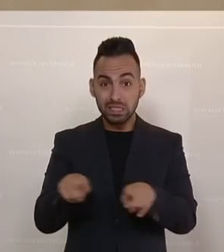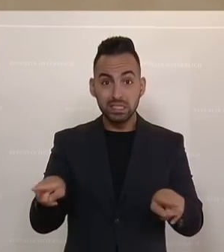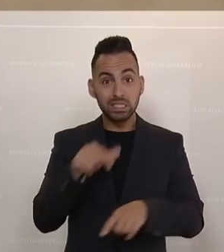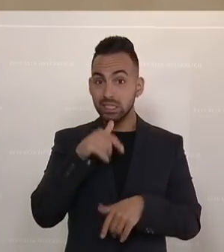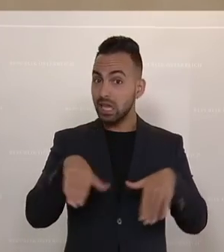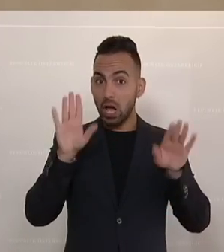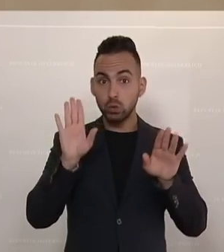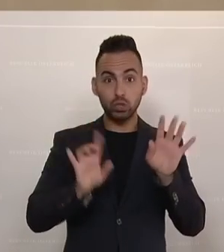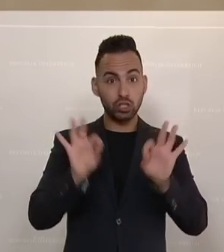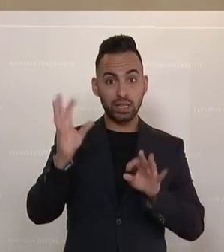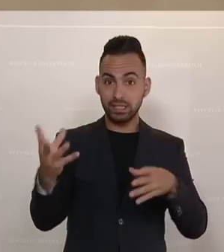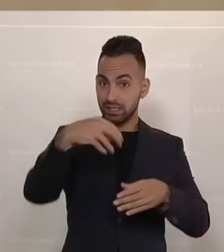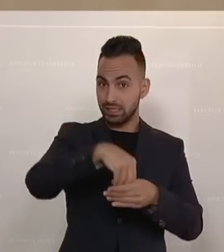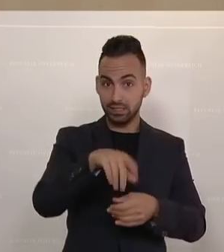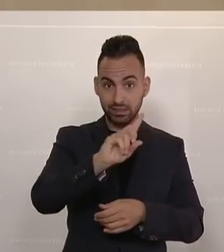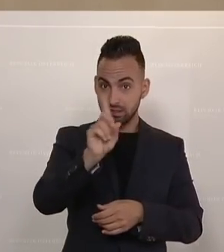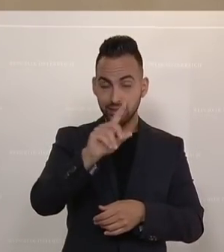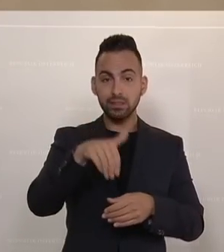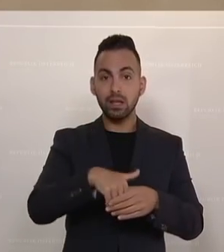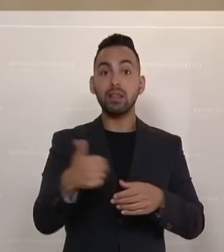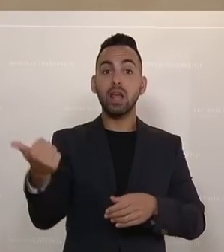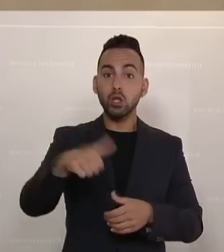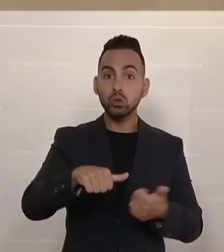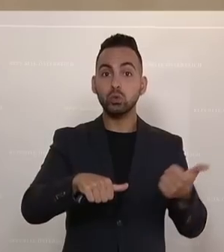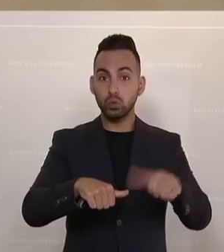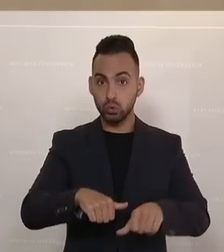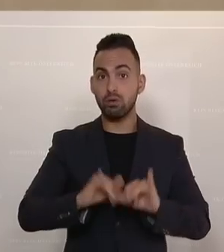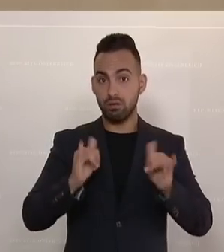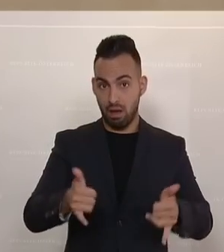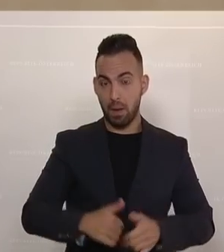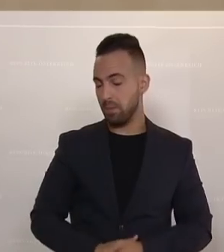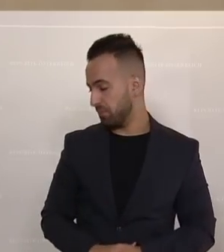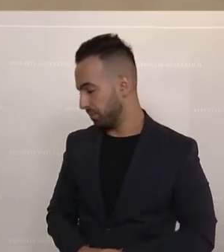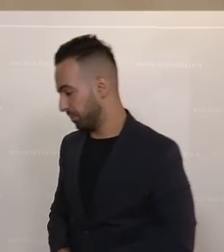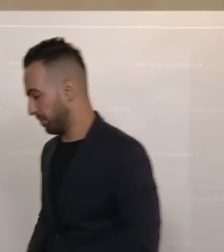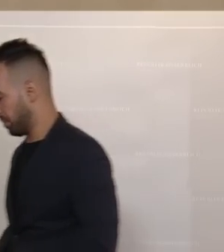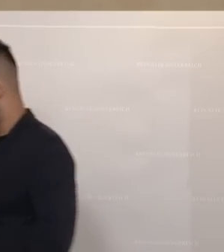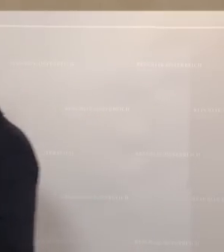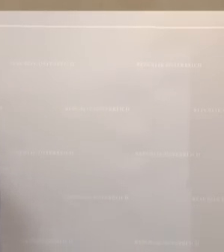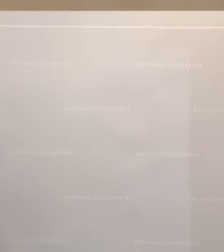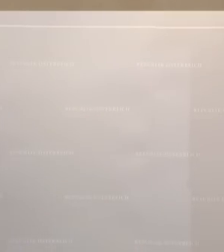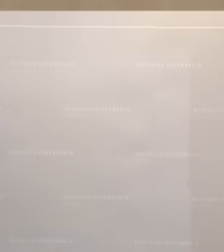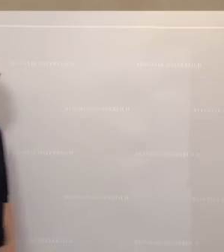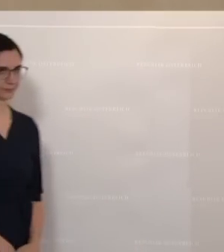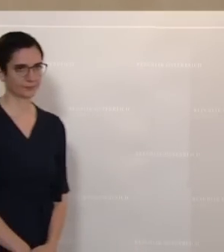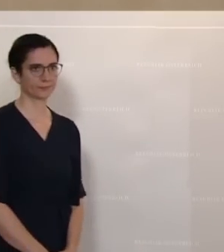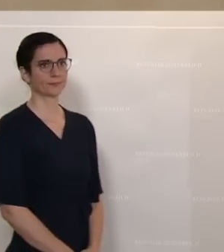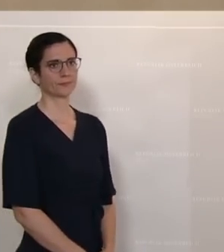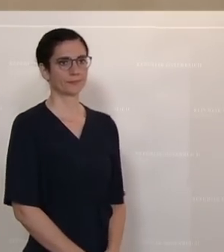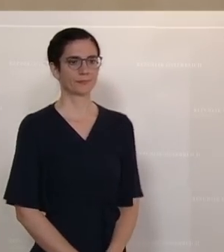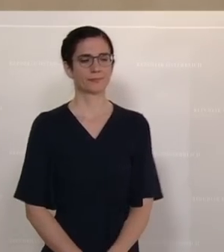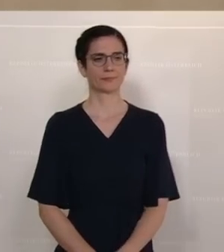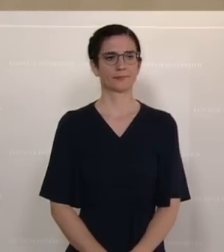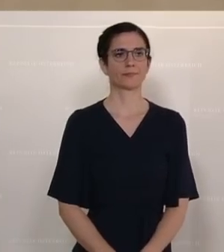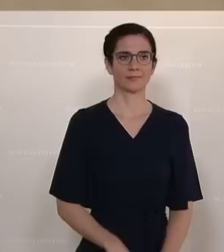in die Asylstatistik fallen, sondern dazukommen. Übrigens hat der Bundeskanzler Neham in demselben Interview am 24.02.